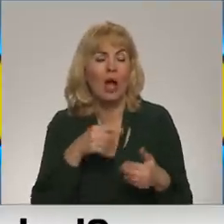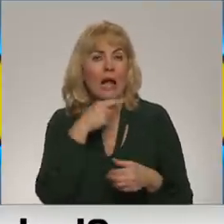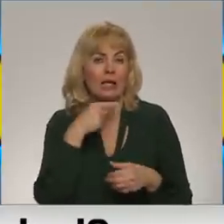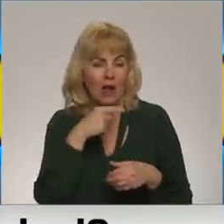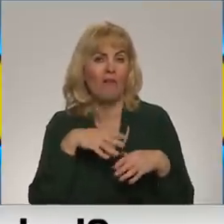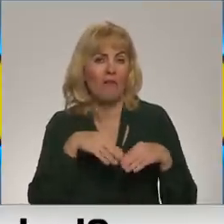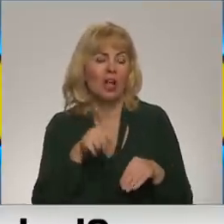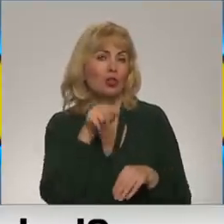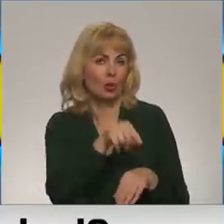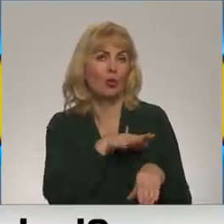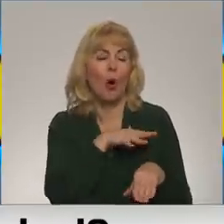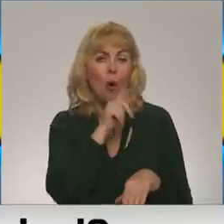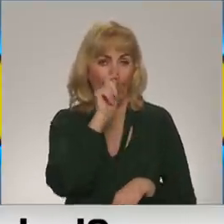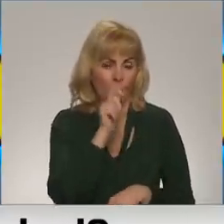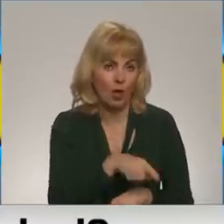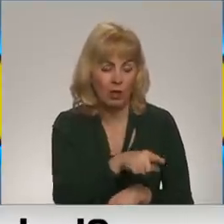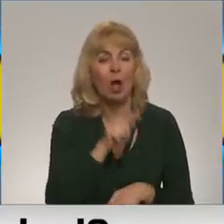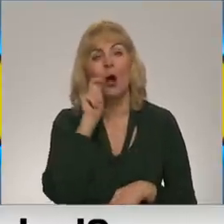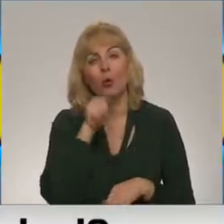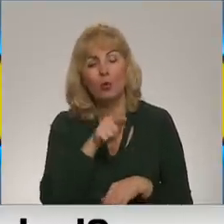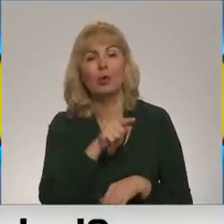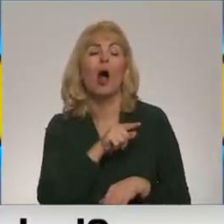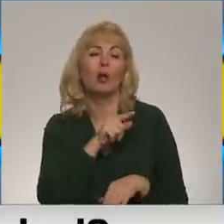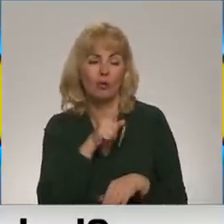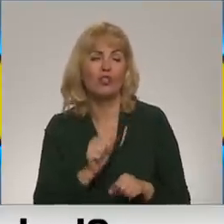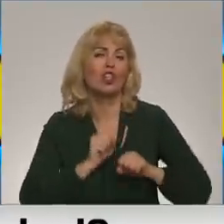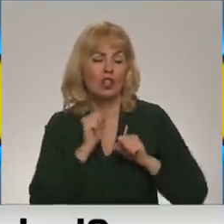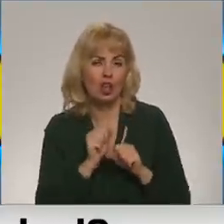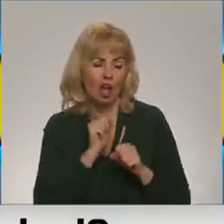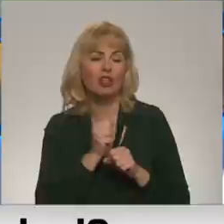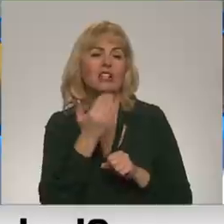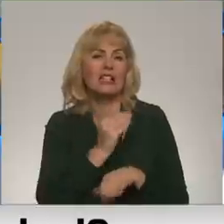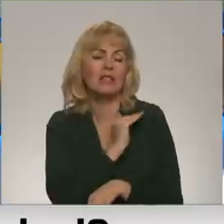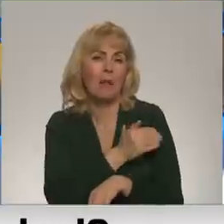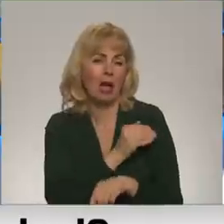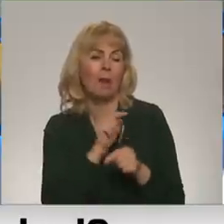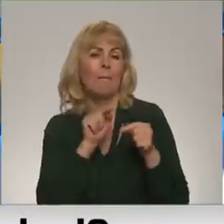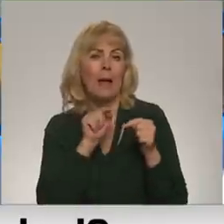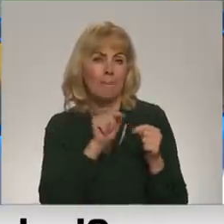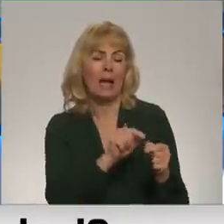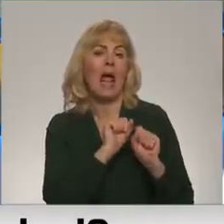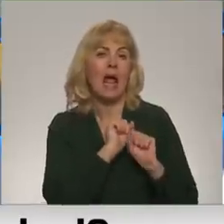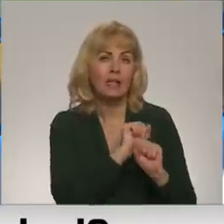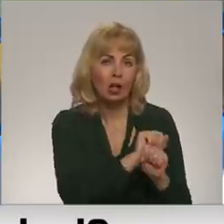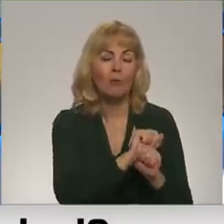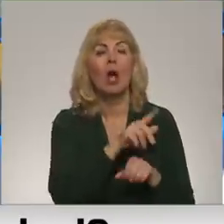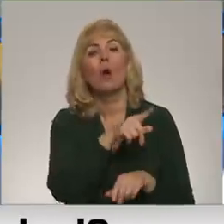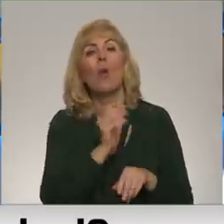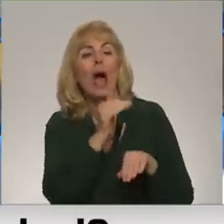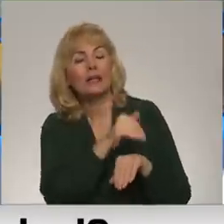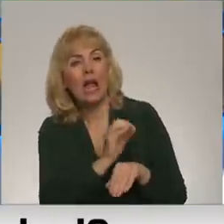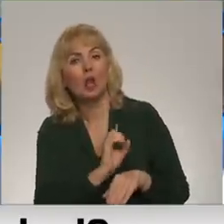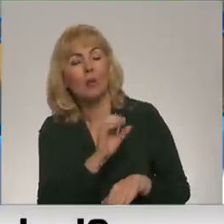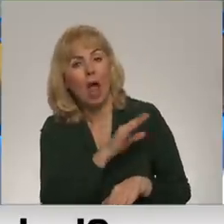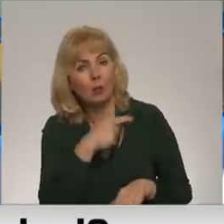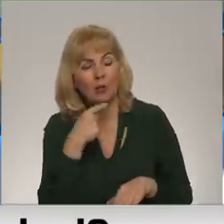Ukrainā. Ukraiņa mēģina visiem iespējām spēkiem pretoties tam, kā vien var. Tas, ko Rietuma dara – gan ar sankcijām, gan Ukraiņas bruņošanu,